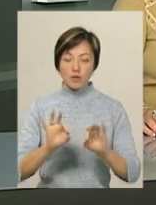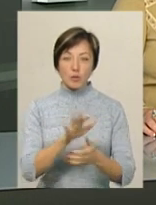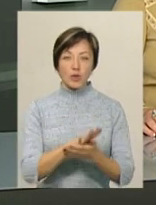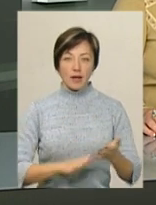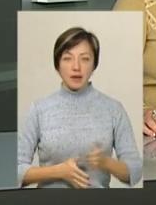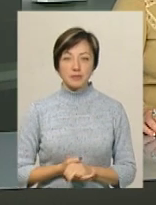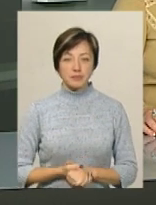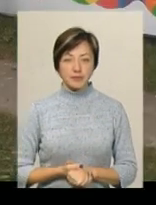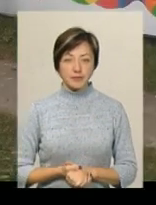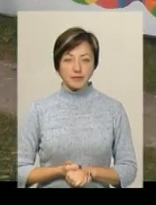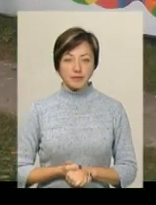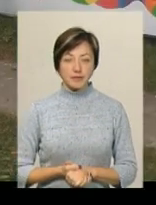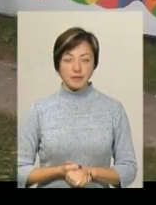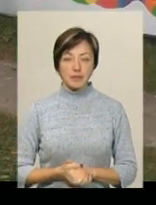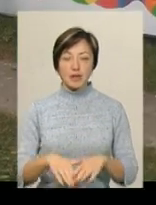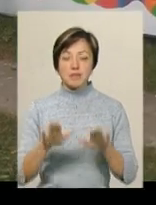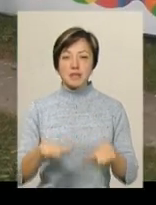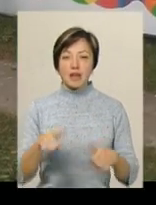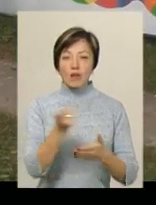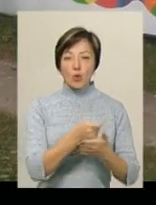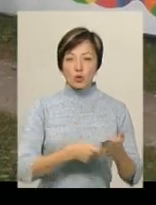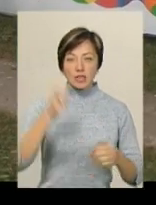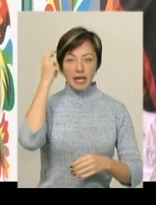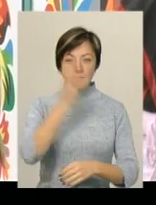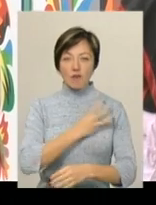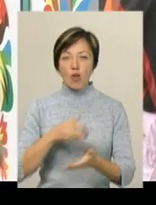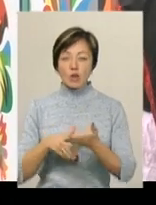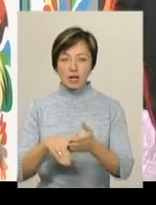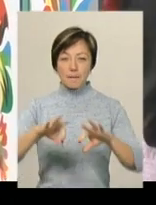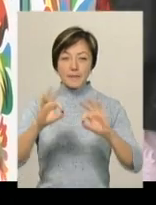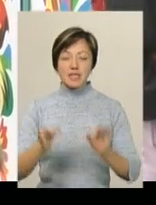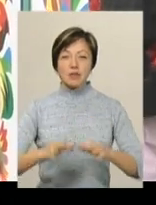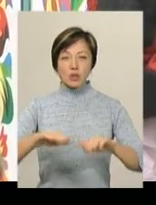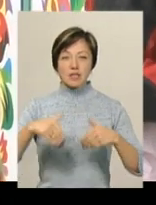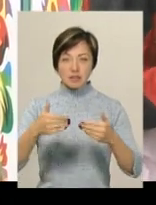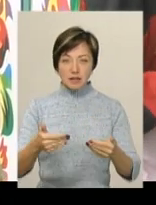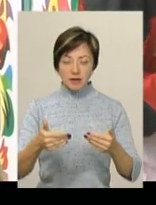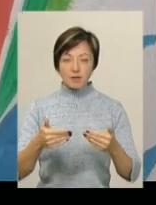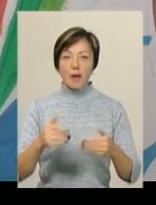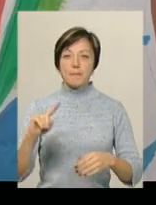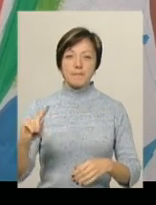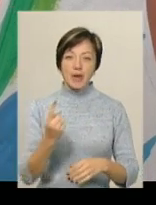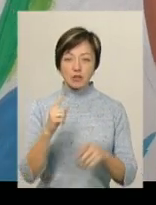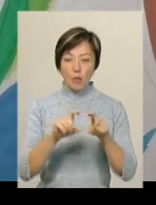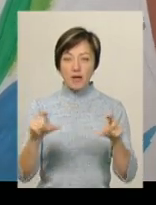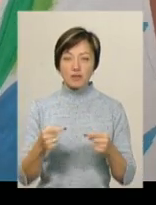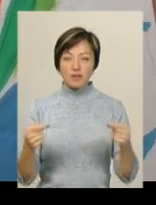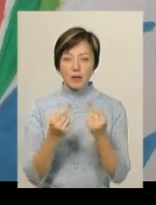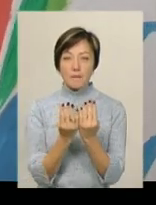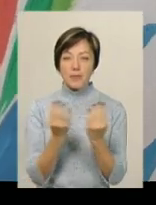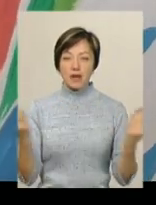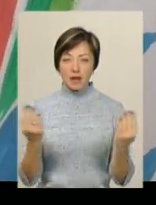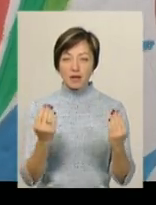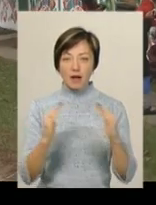далі. Місцеві художники та київські волонтери мистецької ініціативи «ЮАМЕЙС» першим об'єктом визначили паркан